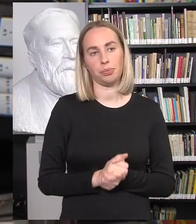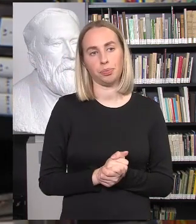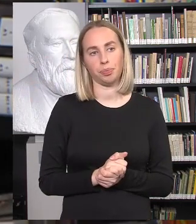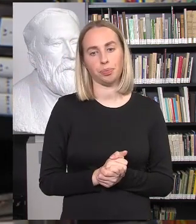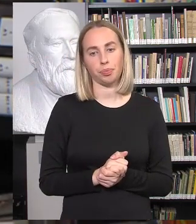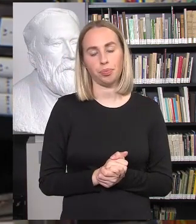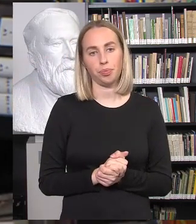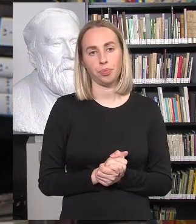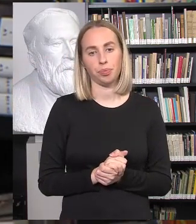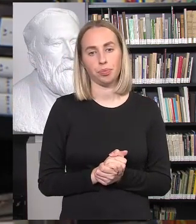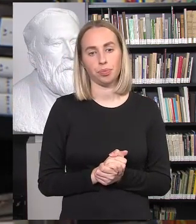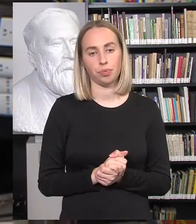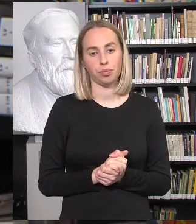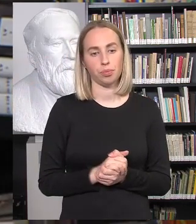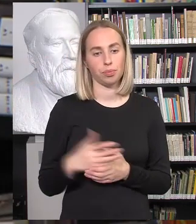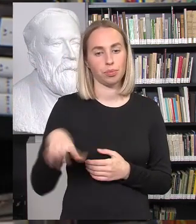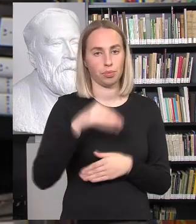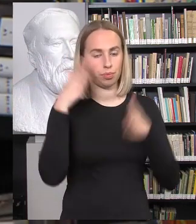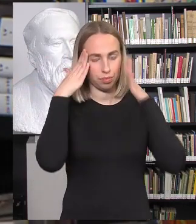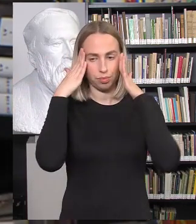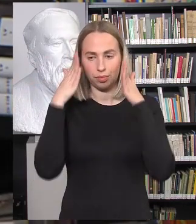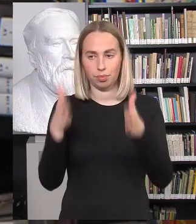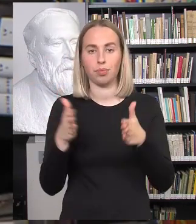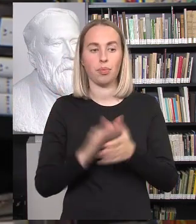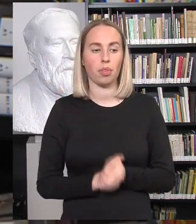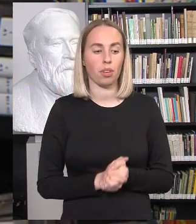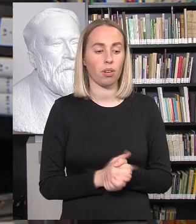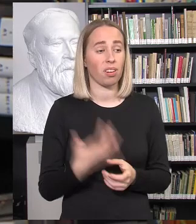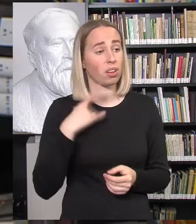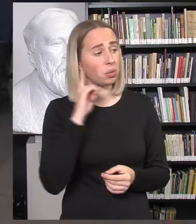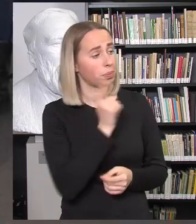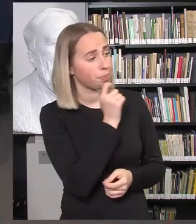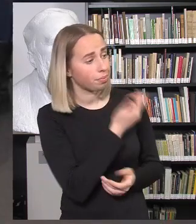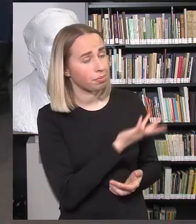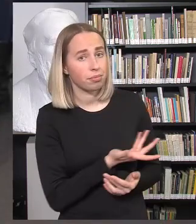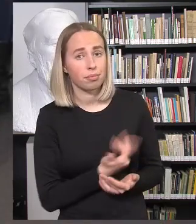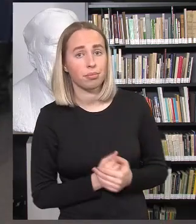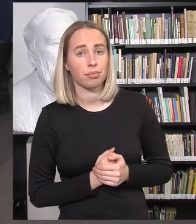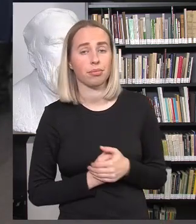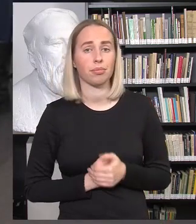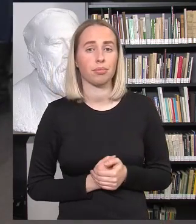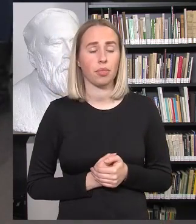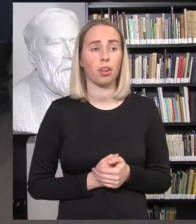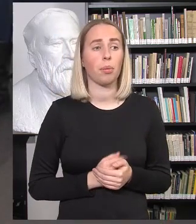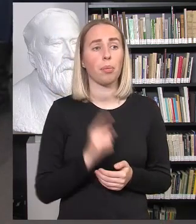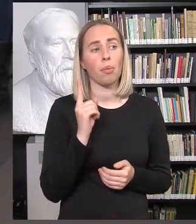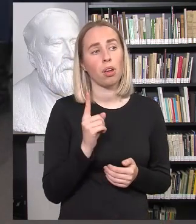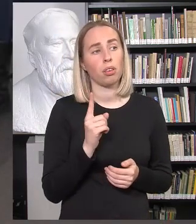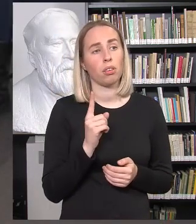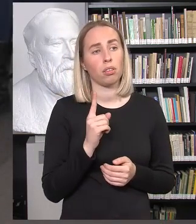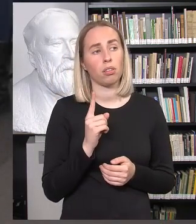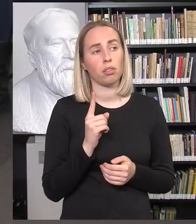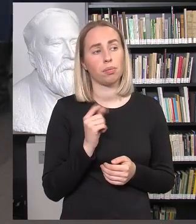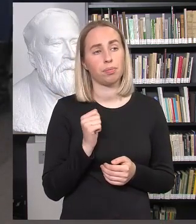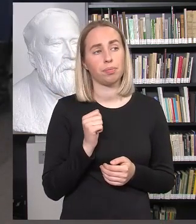taip sakant, visas jėtis dabar sutelgti į vieną. Nežinau, jūs norėtumėt komentarą prieš tokiškokį ir kontrolierę. Bet šiaip